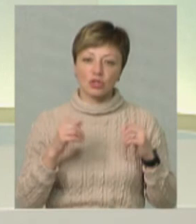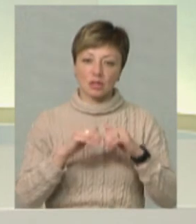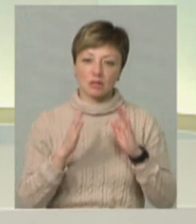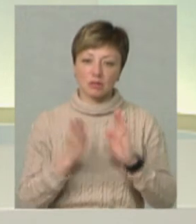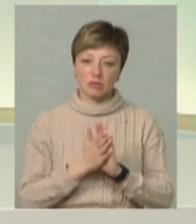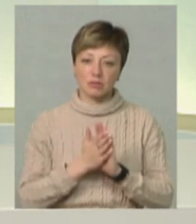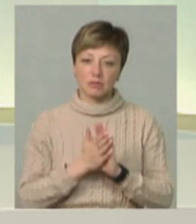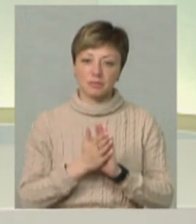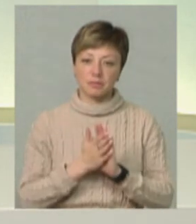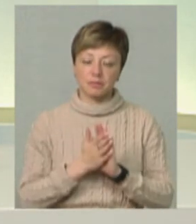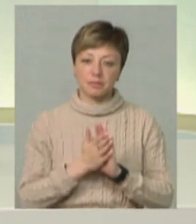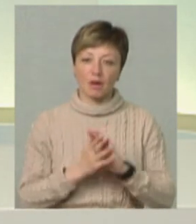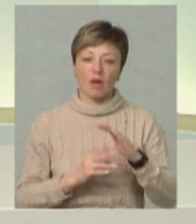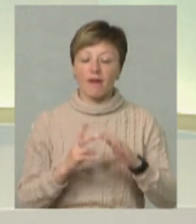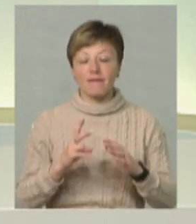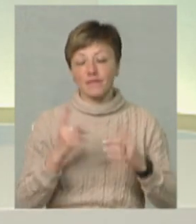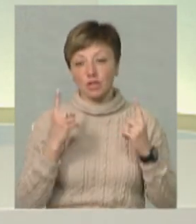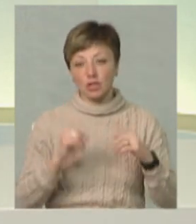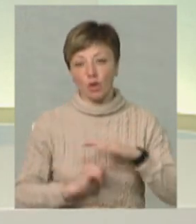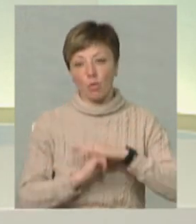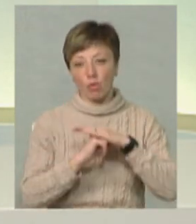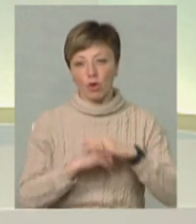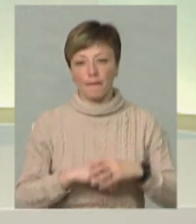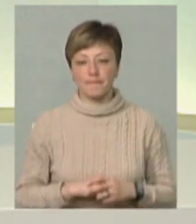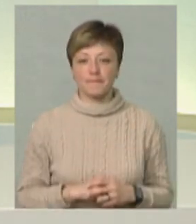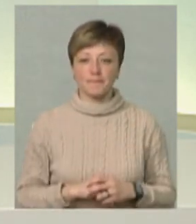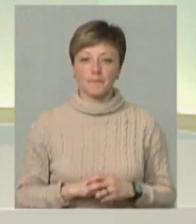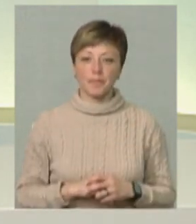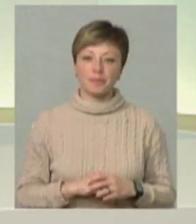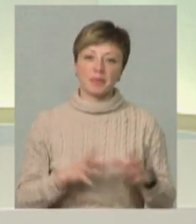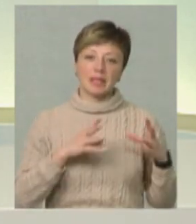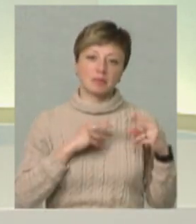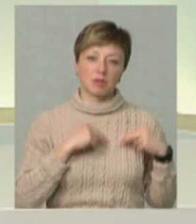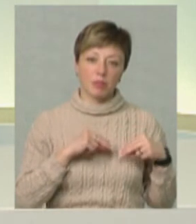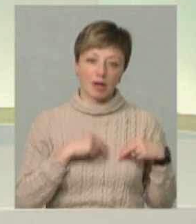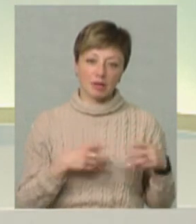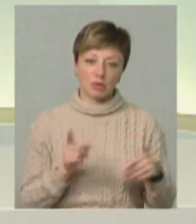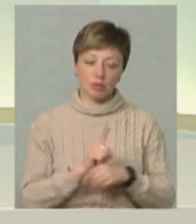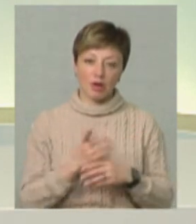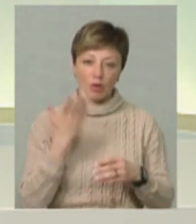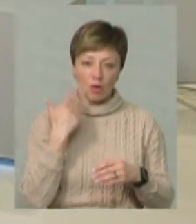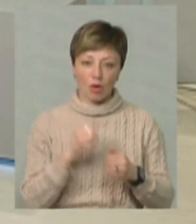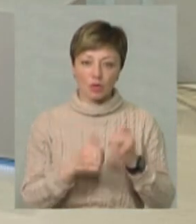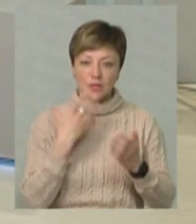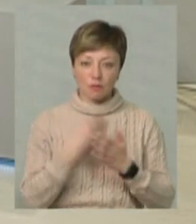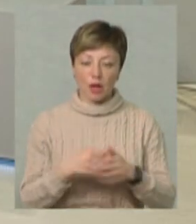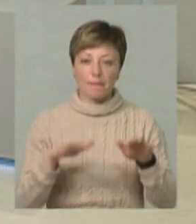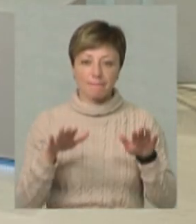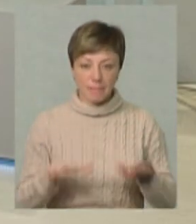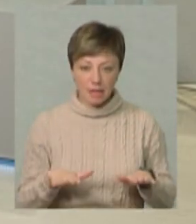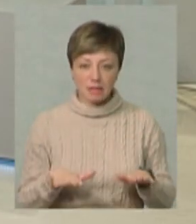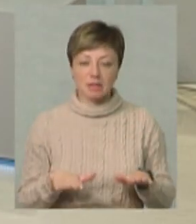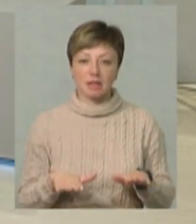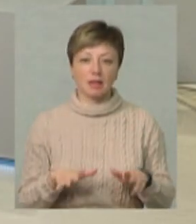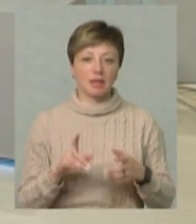опора чи підпора, як ми називемо. Або правильно це співпраця, бо це нормально, коли кожен на своєму місці,